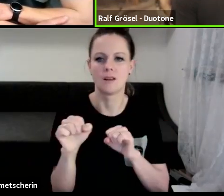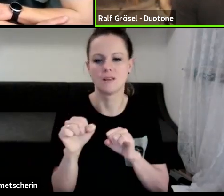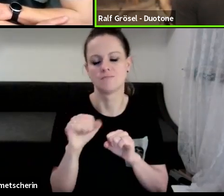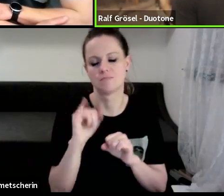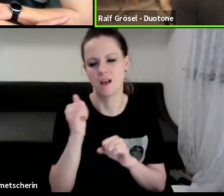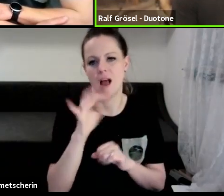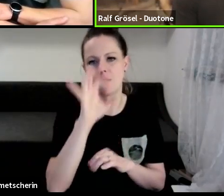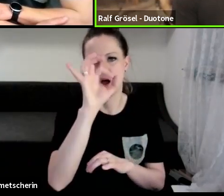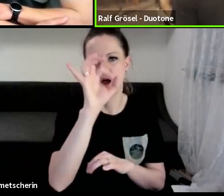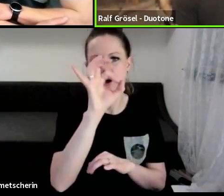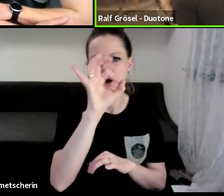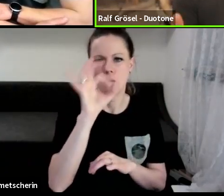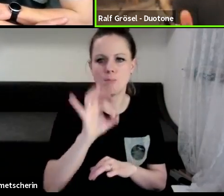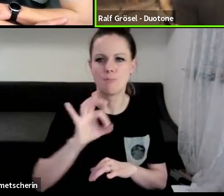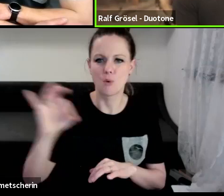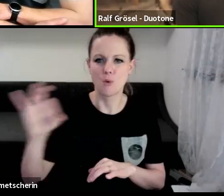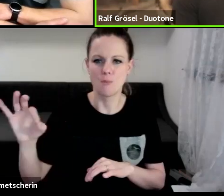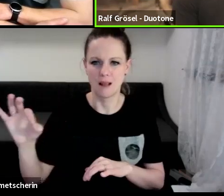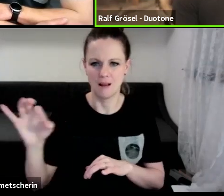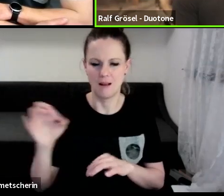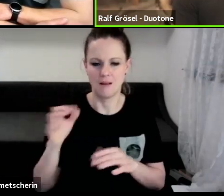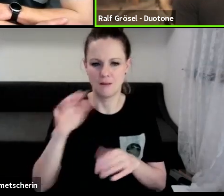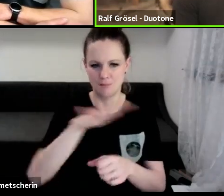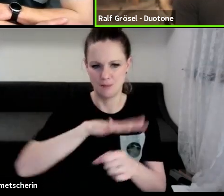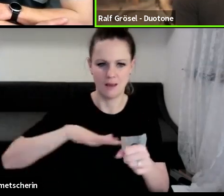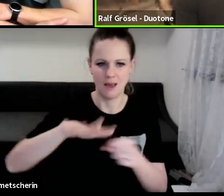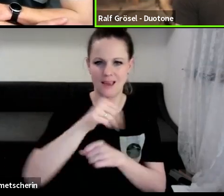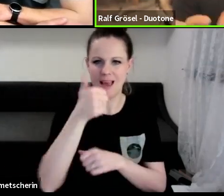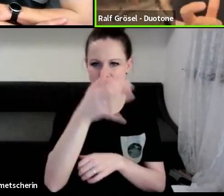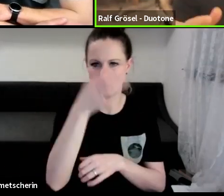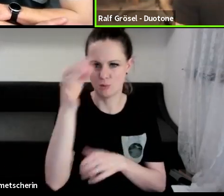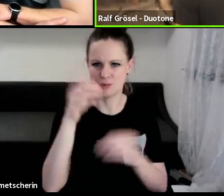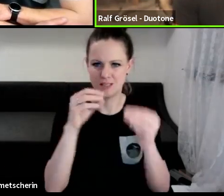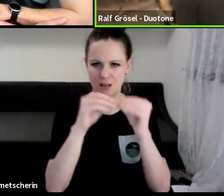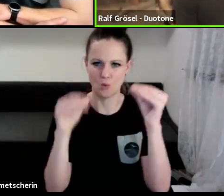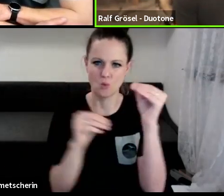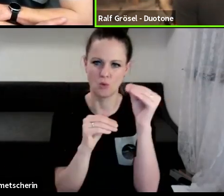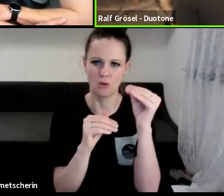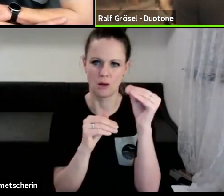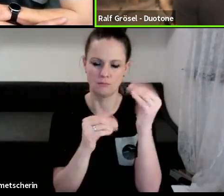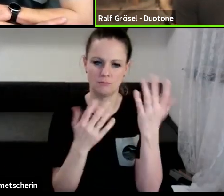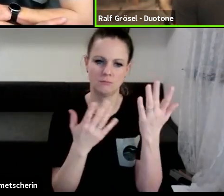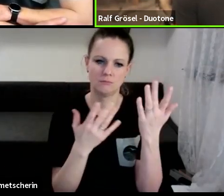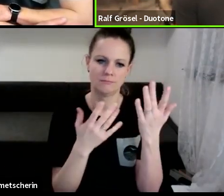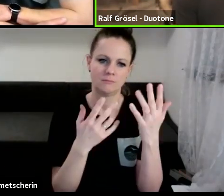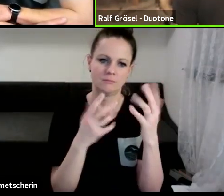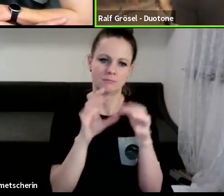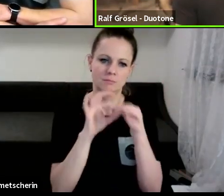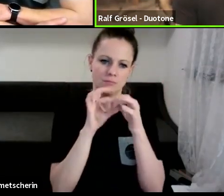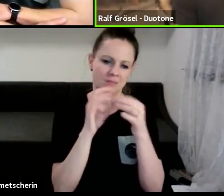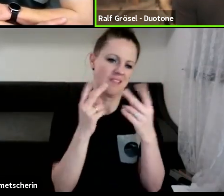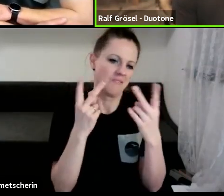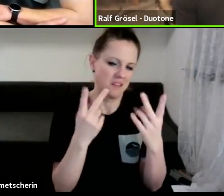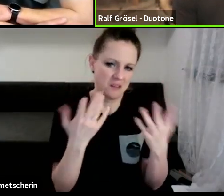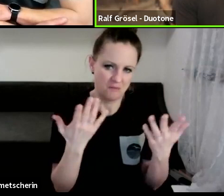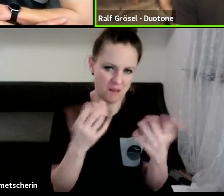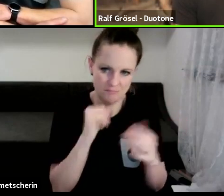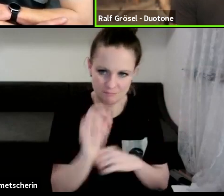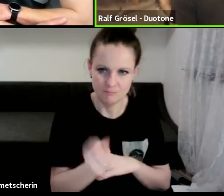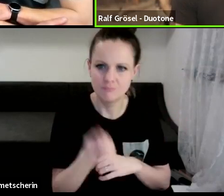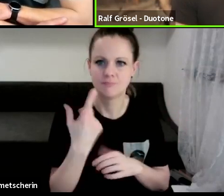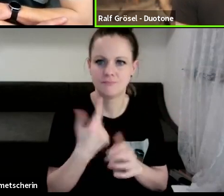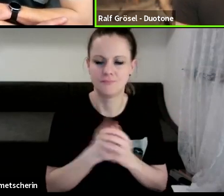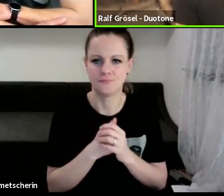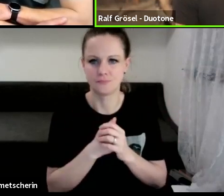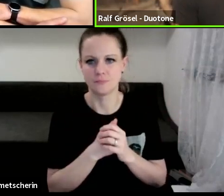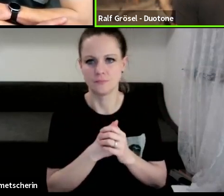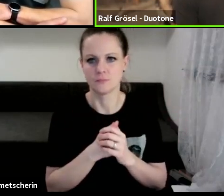sicherlich ein Faktor, den würde ich bei irgendwie unter einem Prozent irgendwie an Wichtigkeit titulieren. Weil, wie gesagt, halt einfach dafür